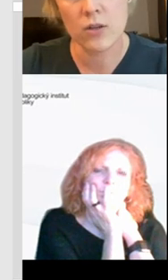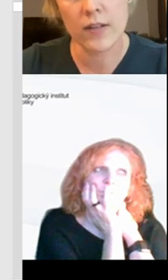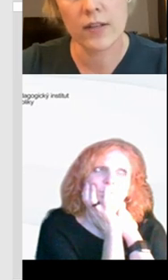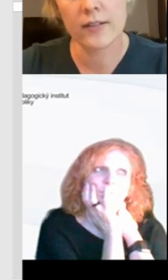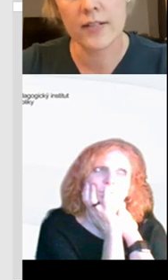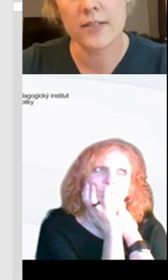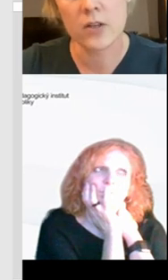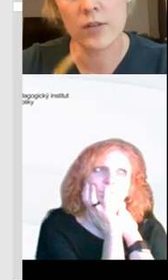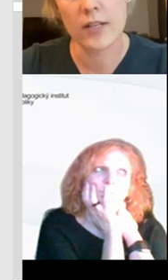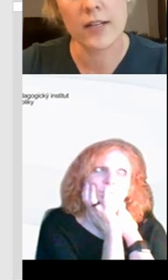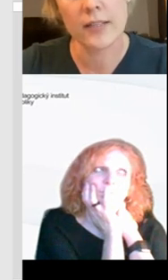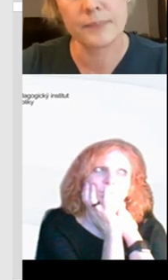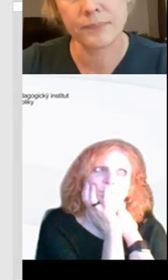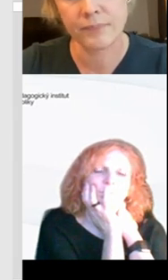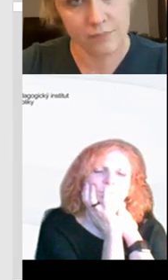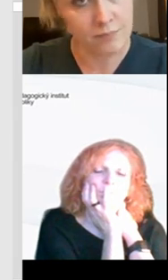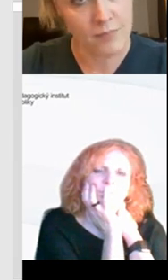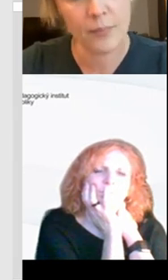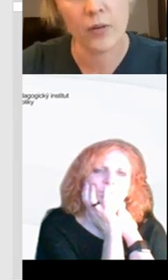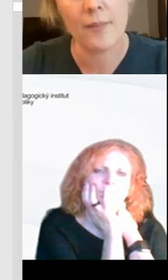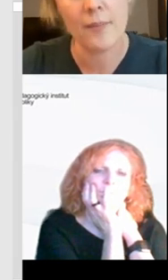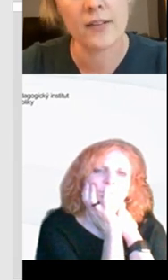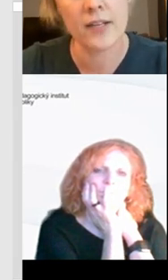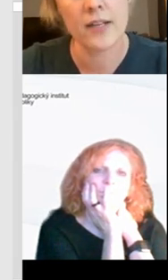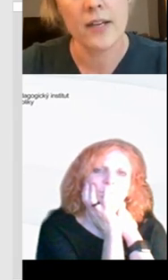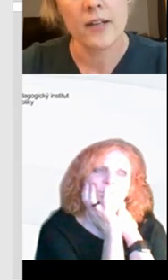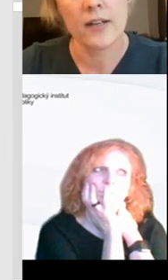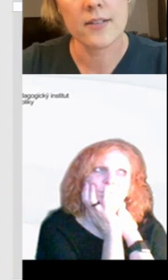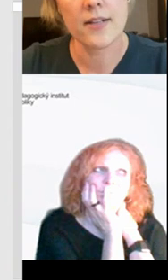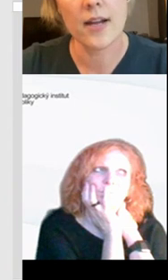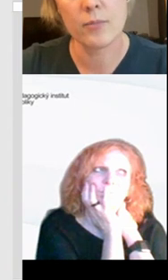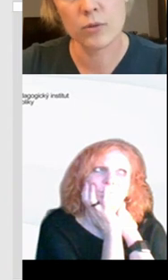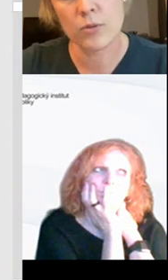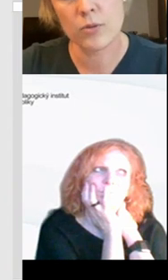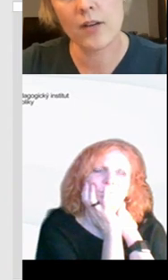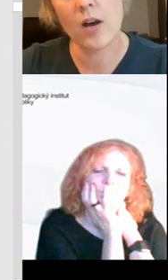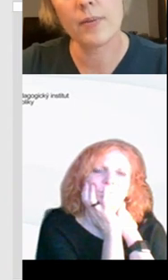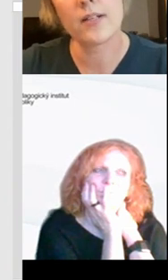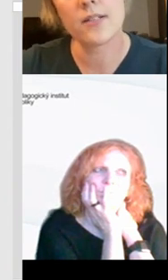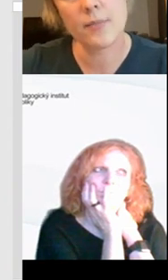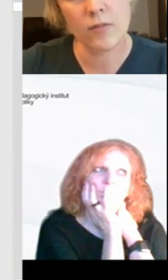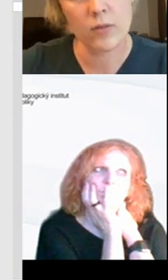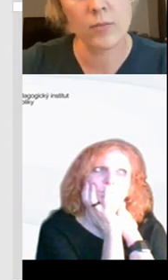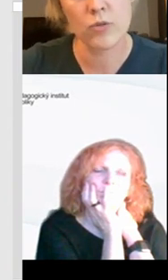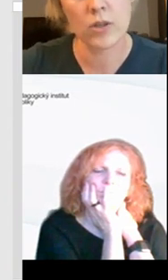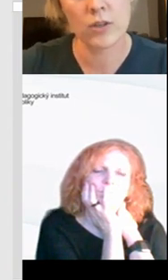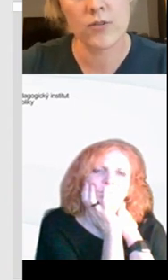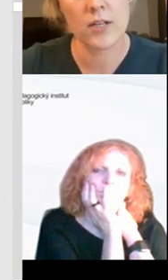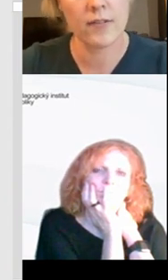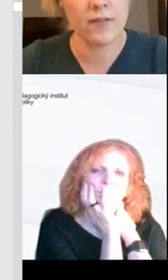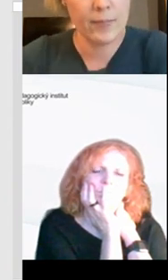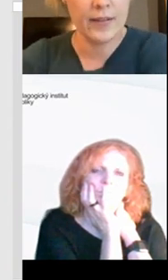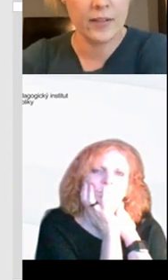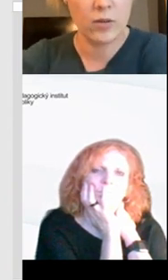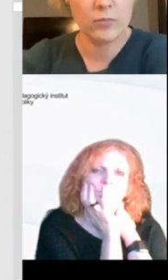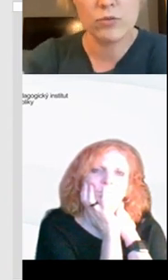jakožto nástěnkový nějaký prográmek, který se dá buď to pořídit jako aplikace nebo ho můžete